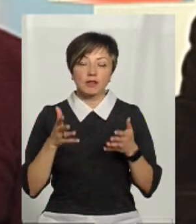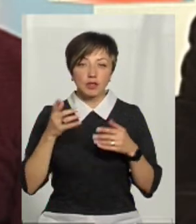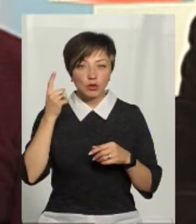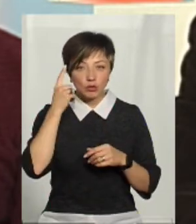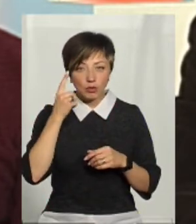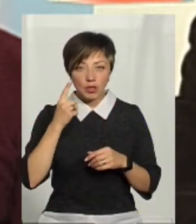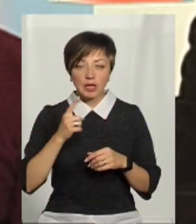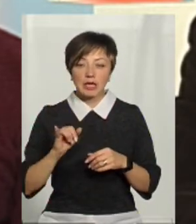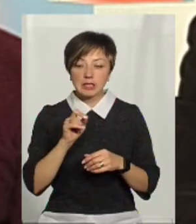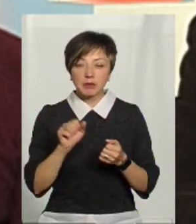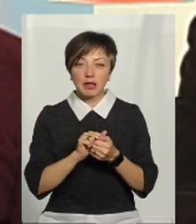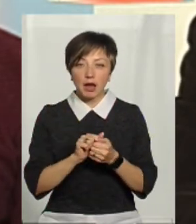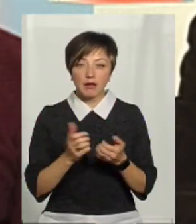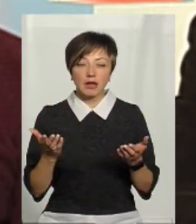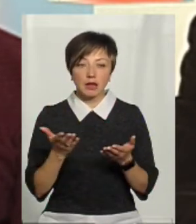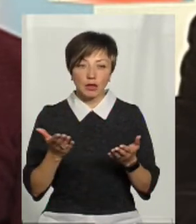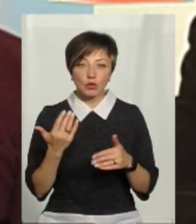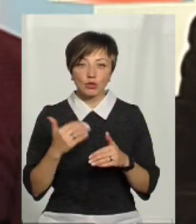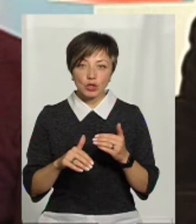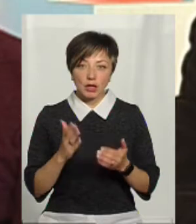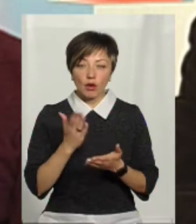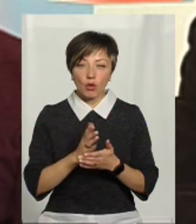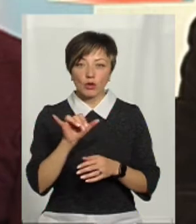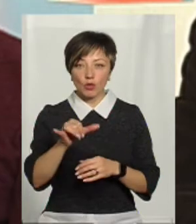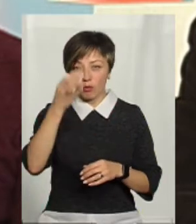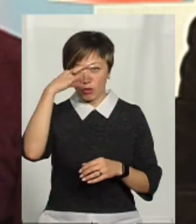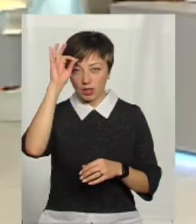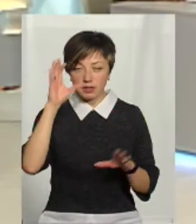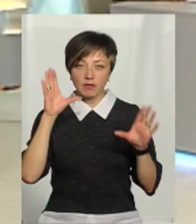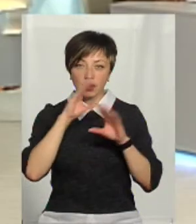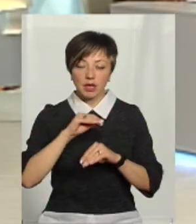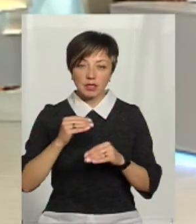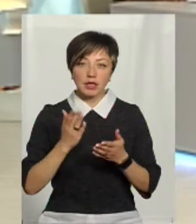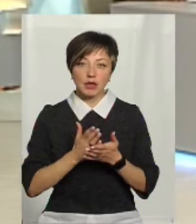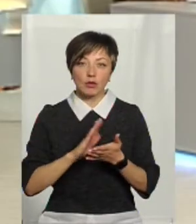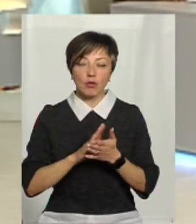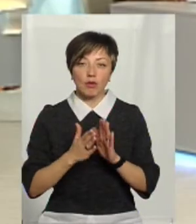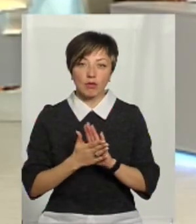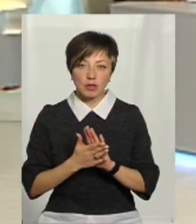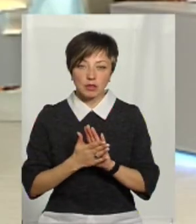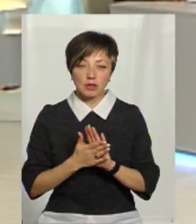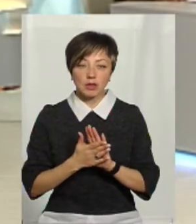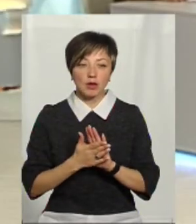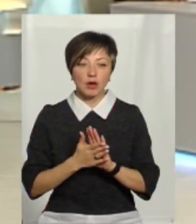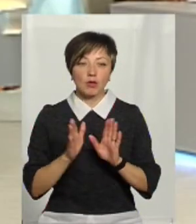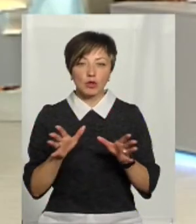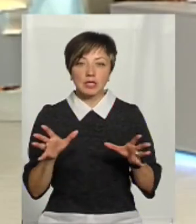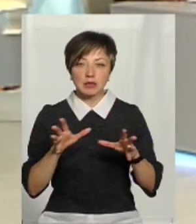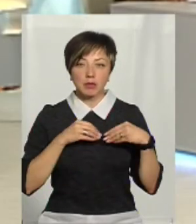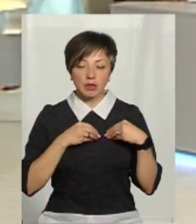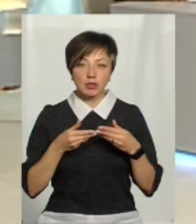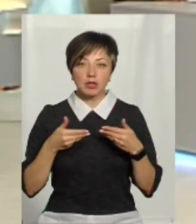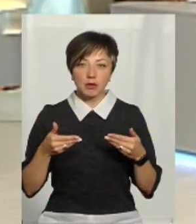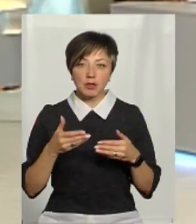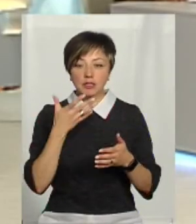я думаю, із тих матеріалів, які вже знаходяться у поліції, з яких мені вдасться, в мене є домовленість, тому, що вони будуть спільно з нами.